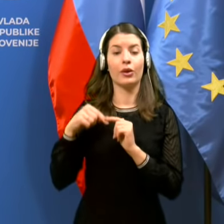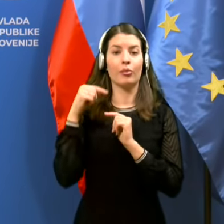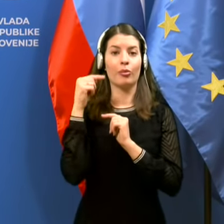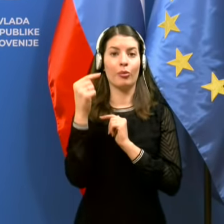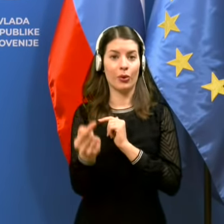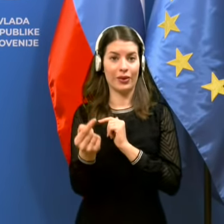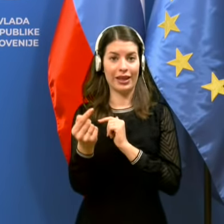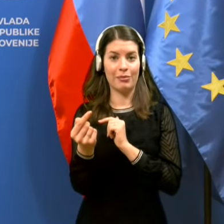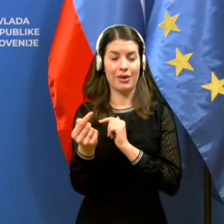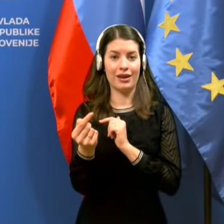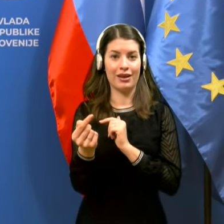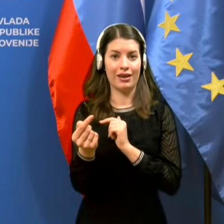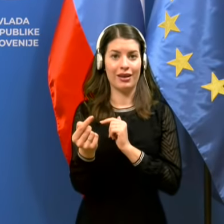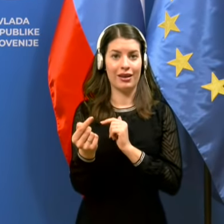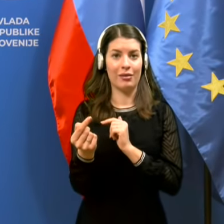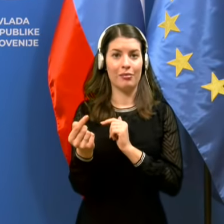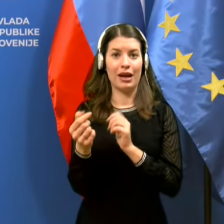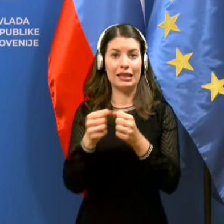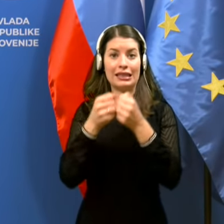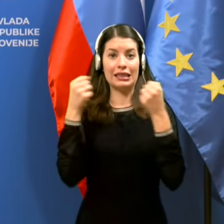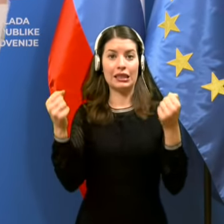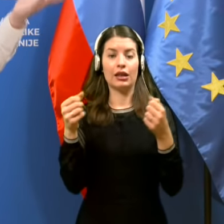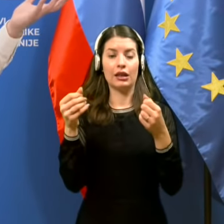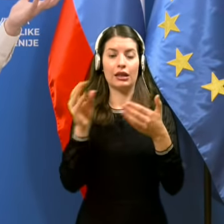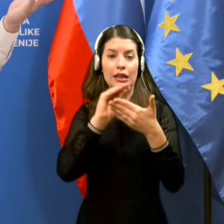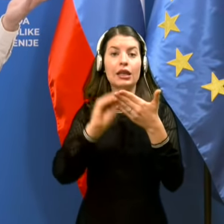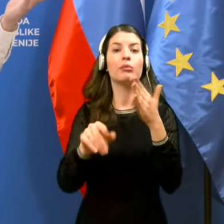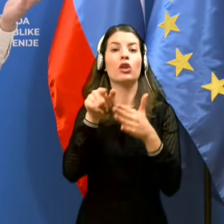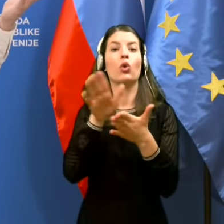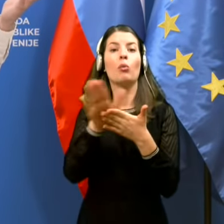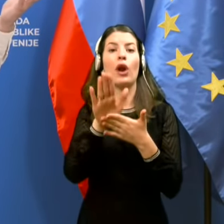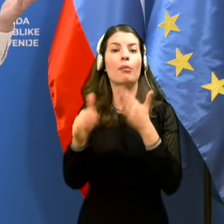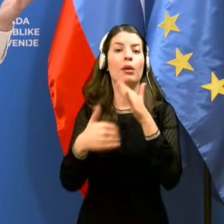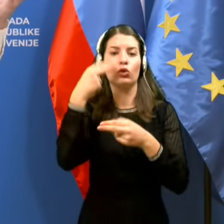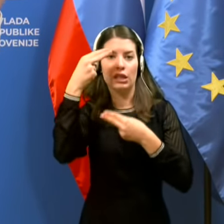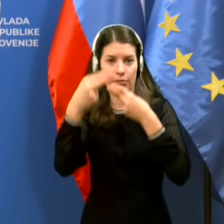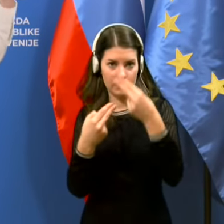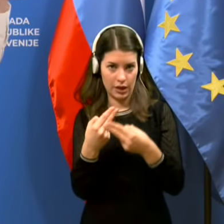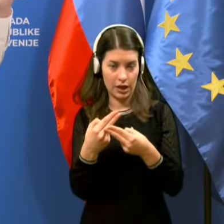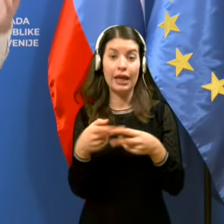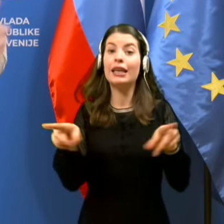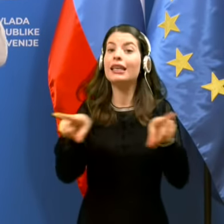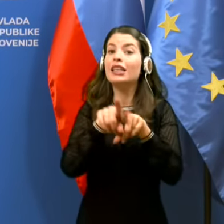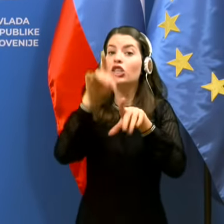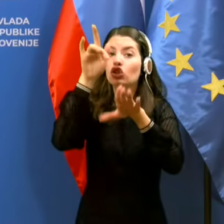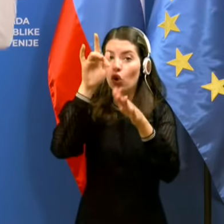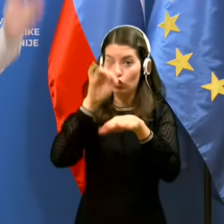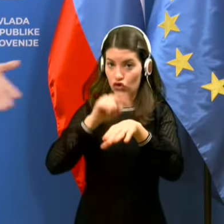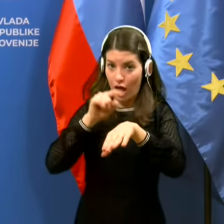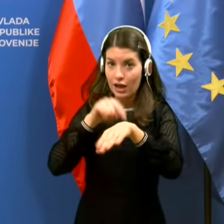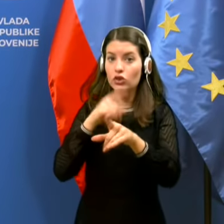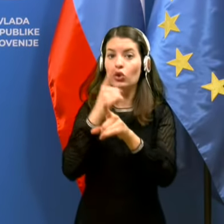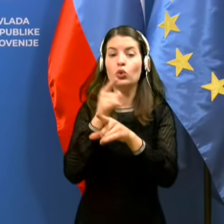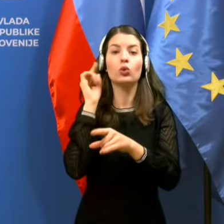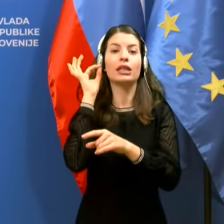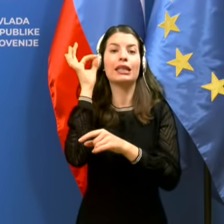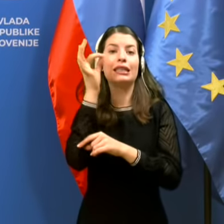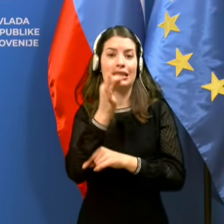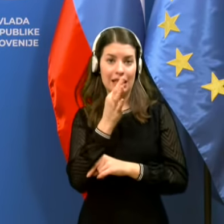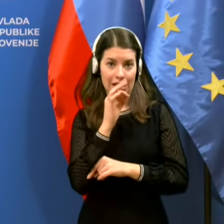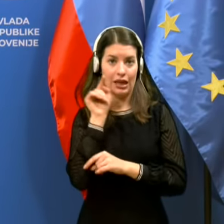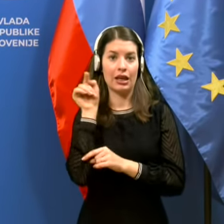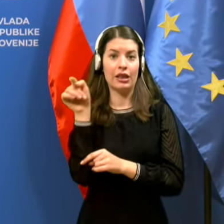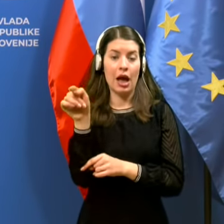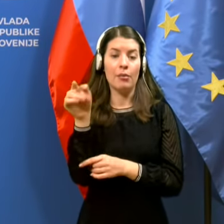skripte, ki se upravljajo z analitiko in izčasno gre, dajmo poenostaviti, v klicne centre, kjer dobijo plahto za